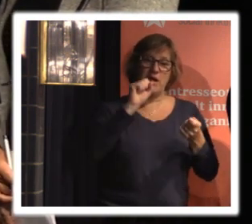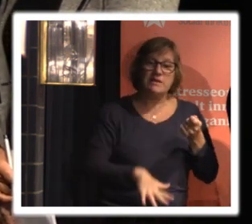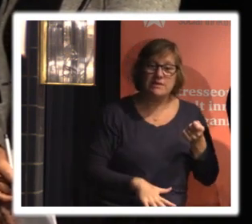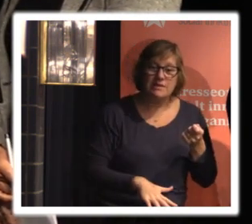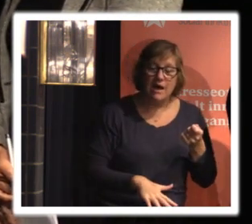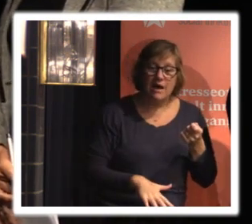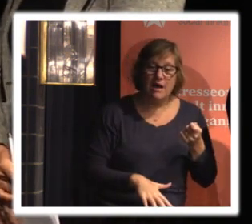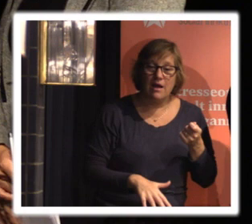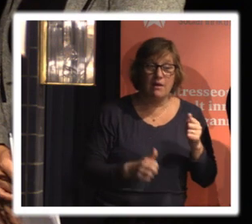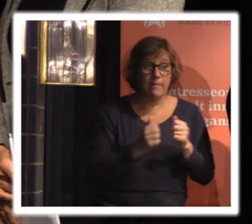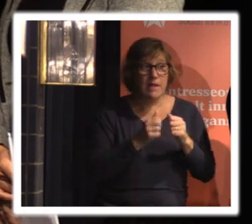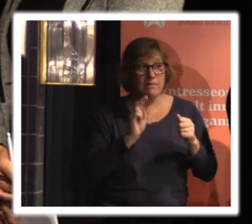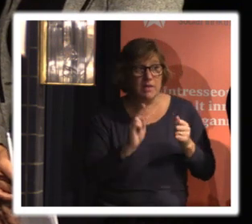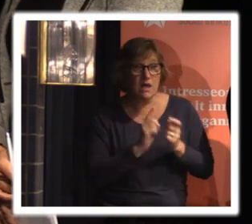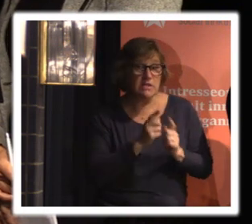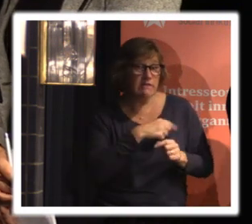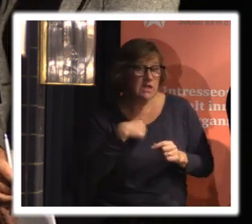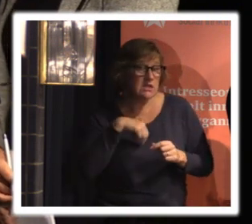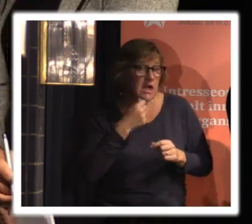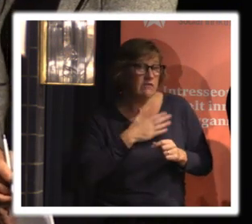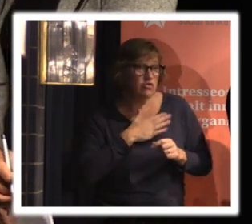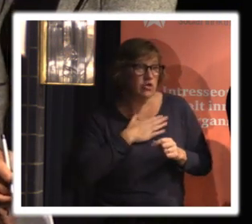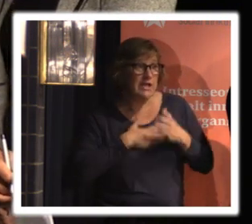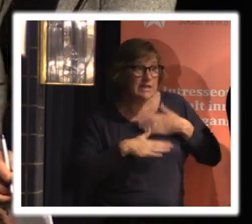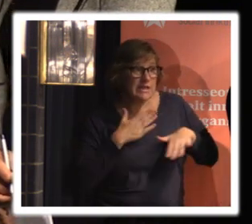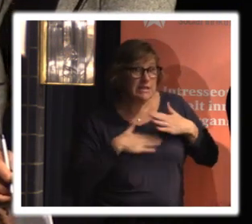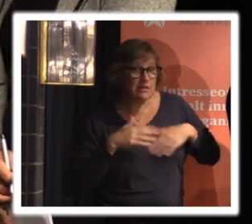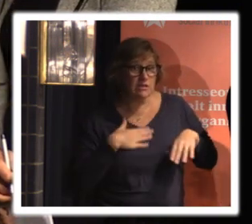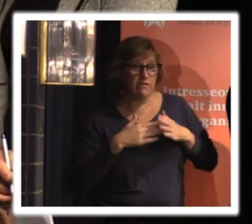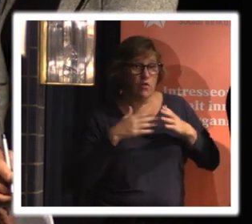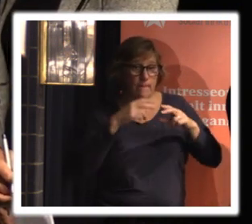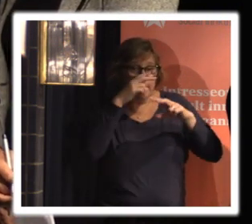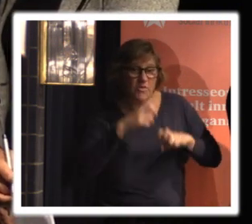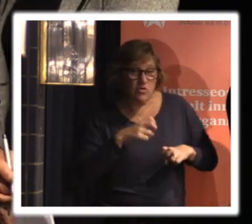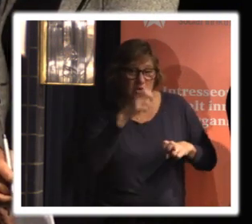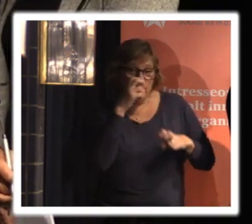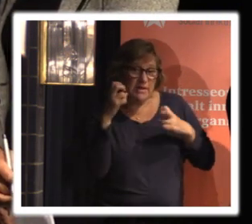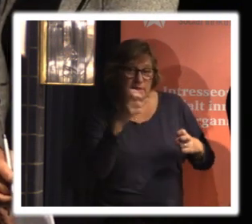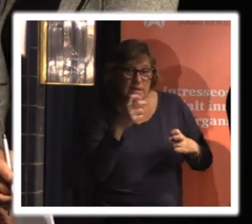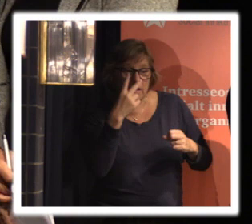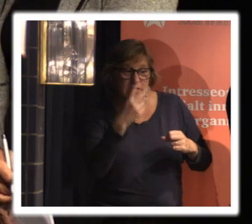brutet men vi skulle kunna tycka att det var intressant ur ett forskningsperspektiv att se förändringar över tid